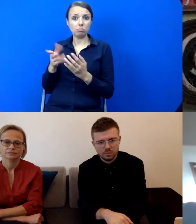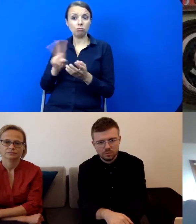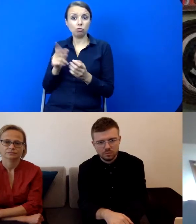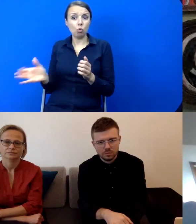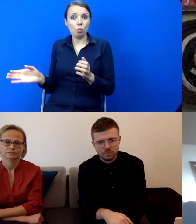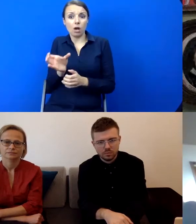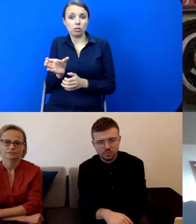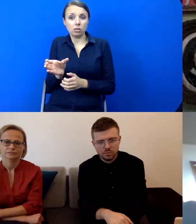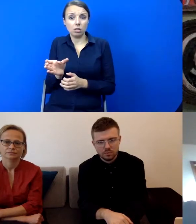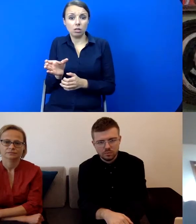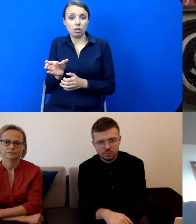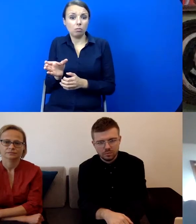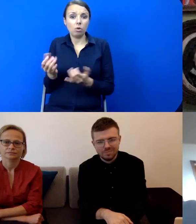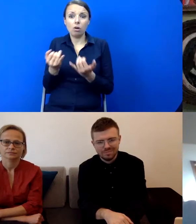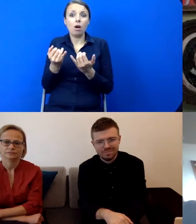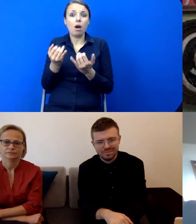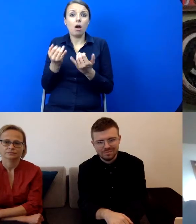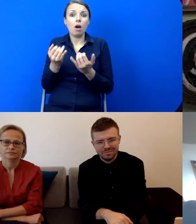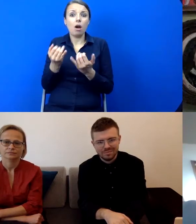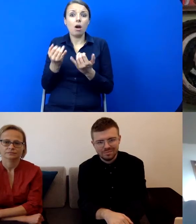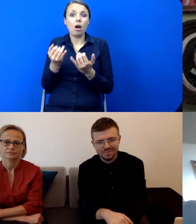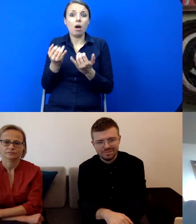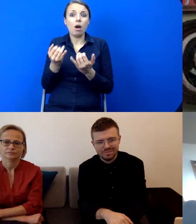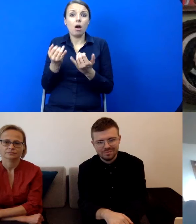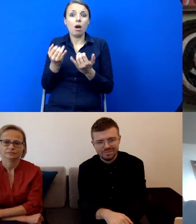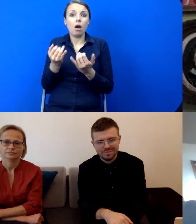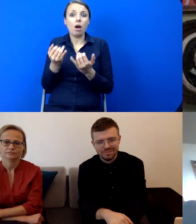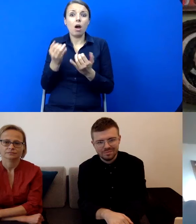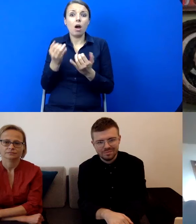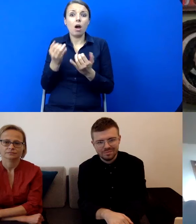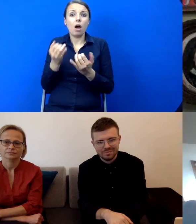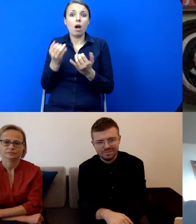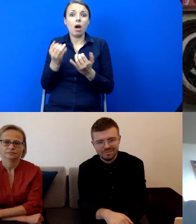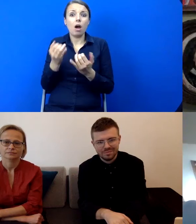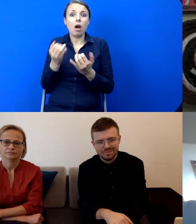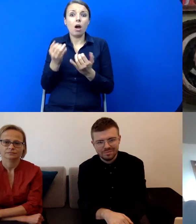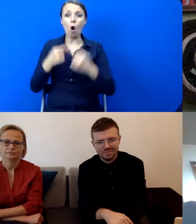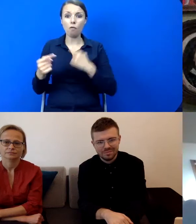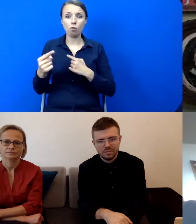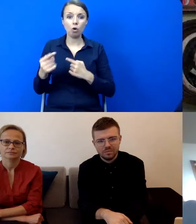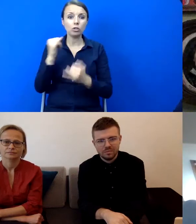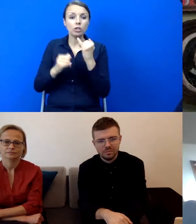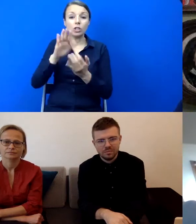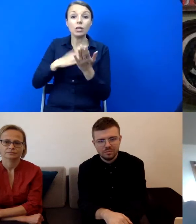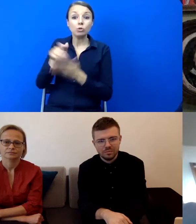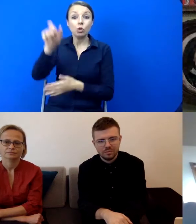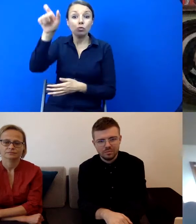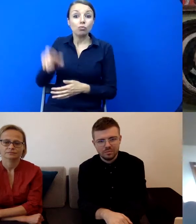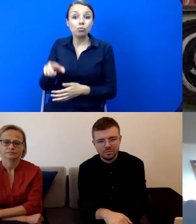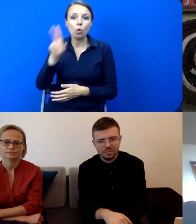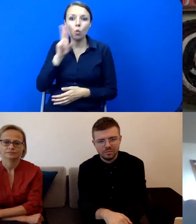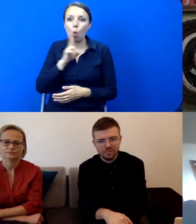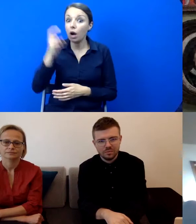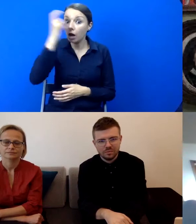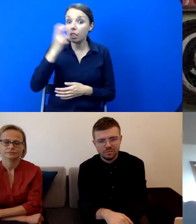to możliwe po prostu. związku z tym, muszę powiedzieć, że z ciekawionego słuchacza i tak